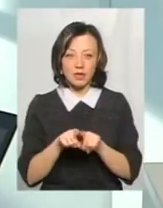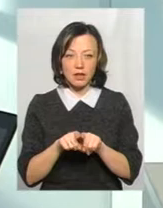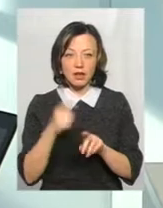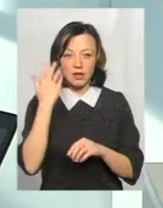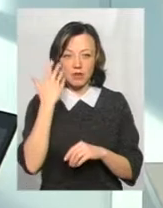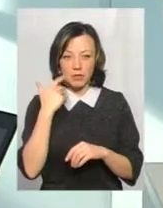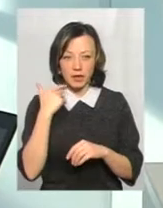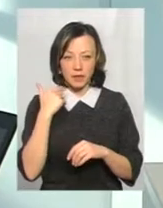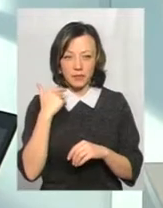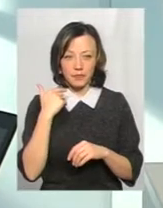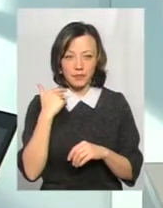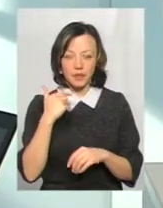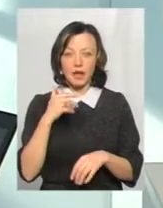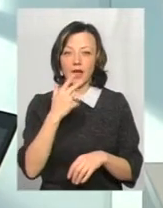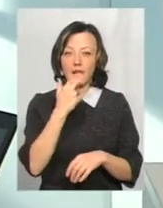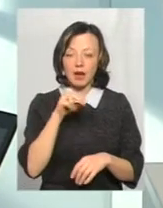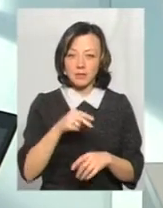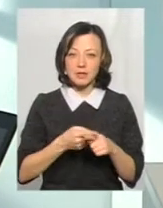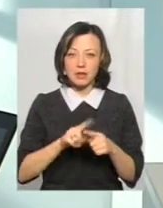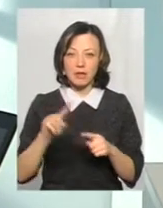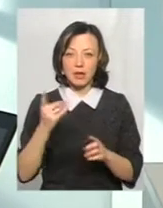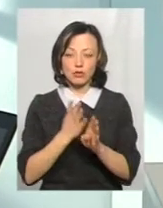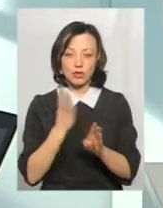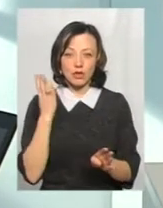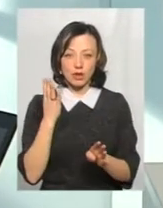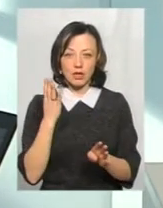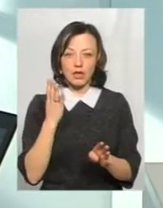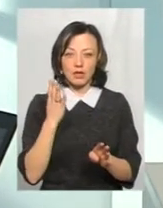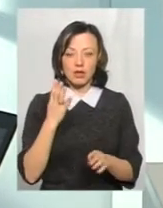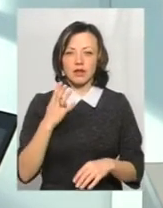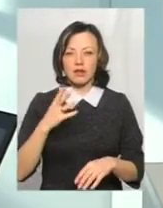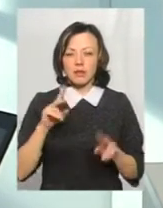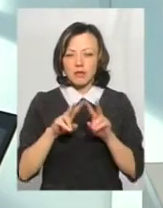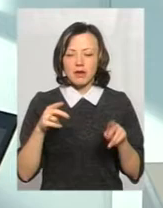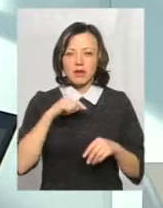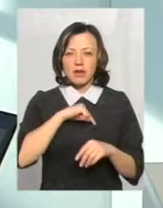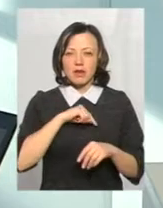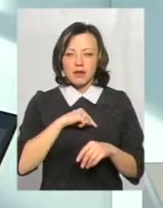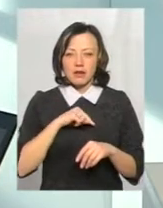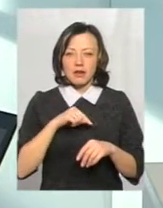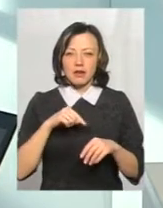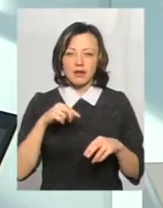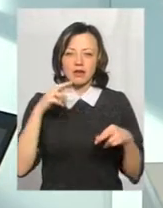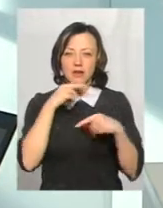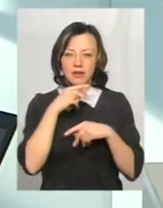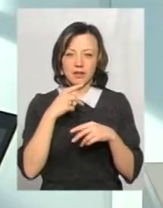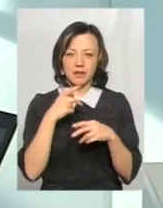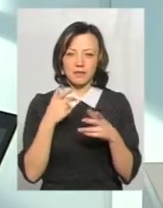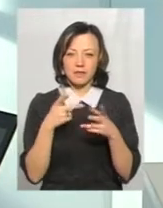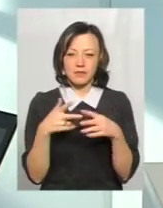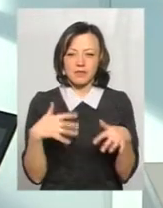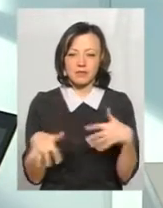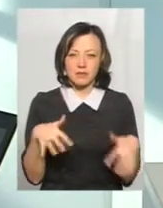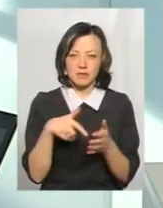при грипі, це, перш за все, інтоксикаційний синдром. Дуже виражена інтоксикація. Людина не може